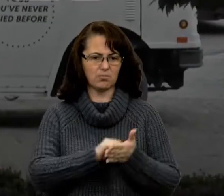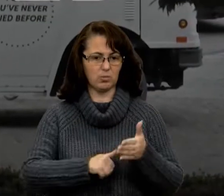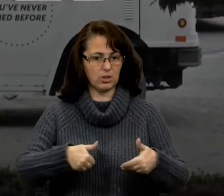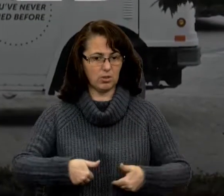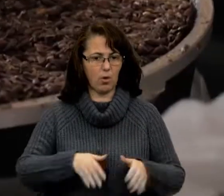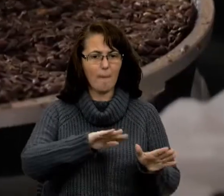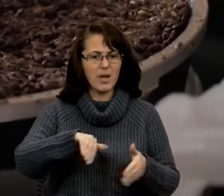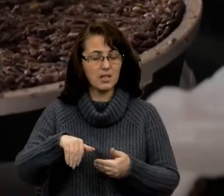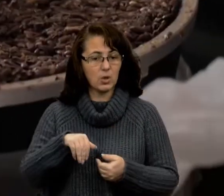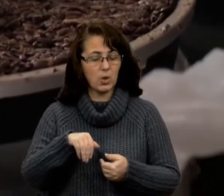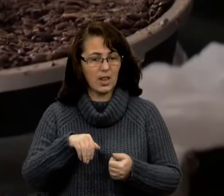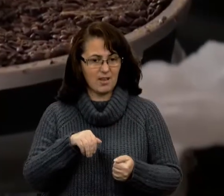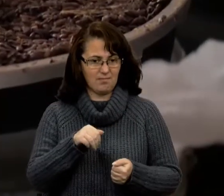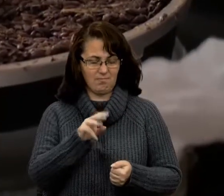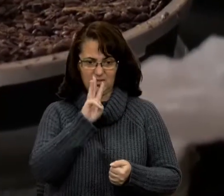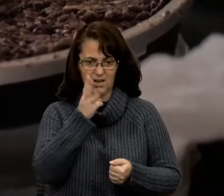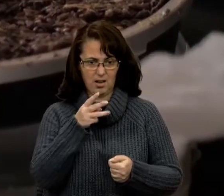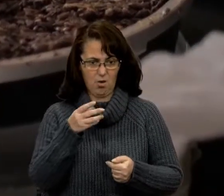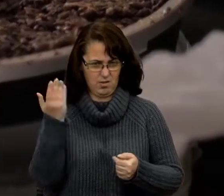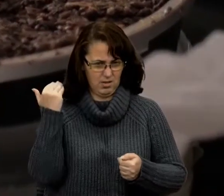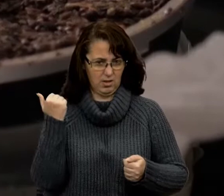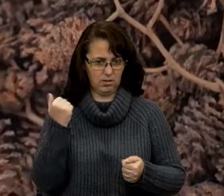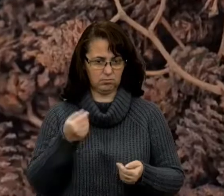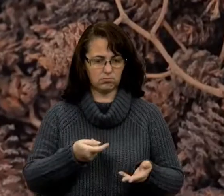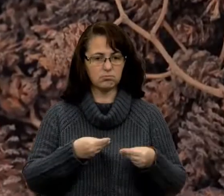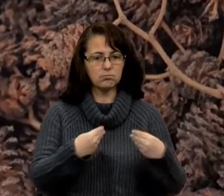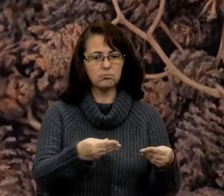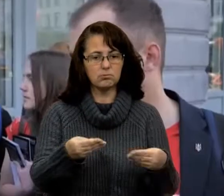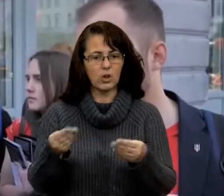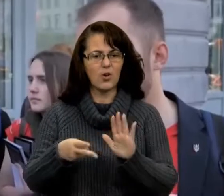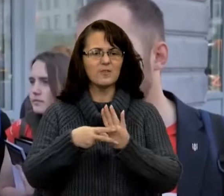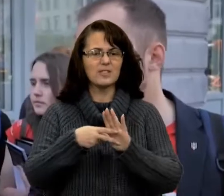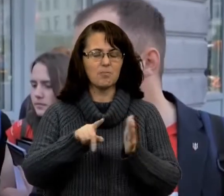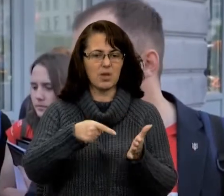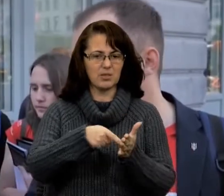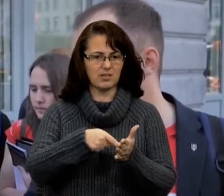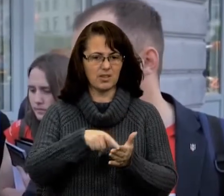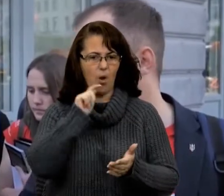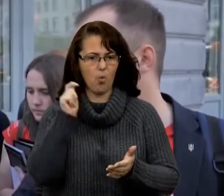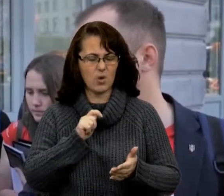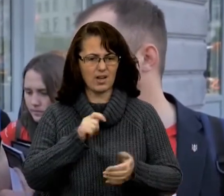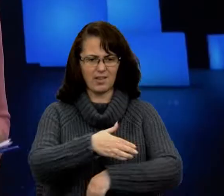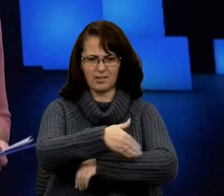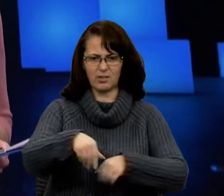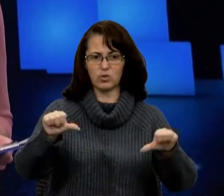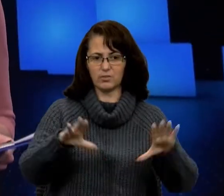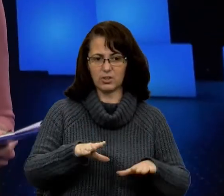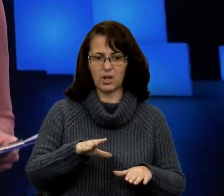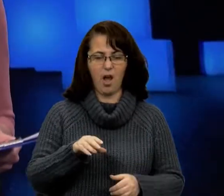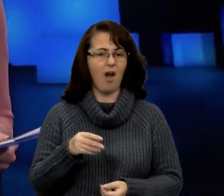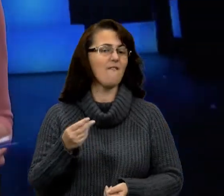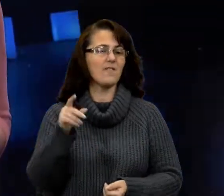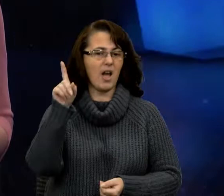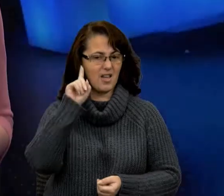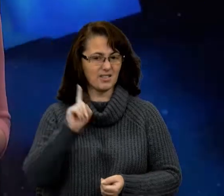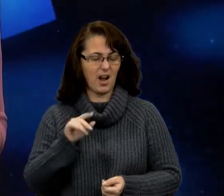три роки ними пригощали у вуличних ресторанах у семи містах України, а також в Ізраїлі та Бельгії. Проєкт не